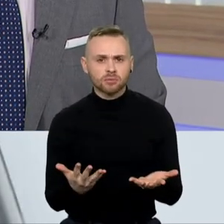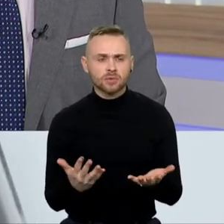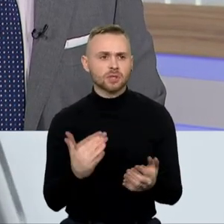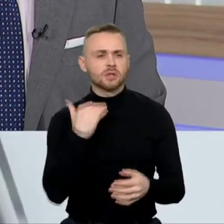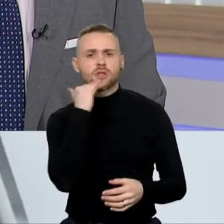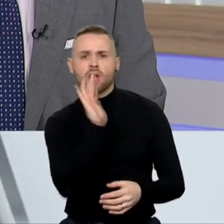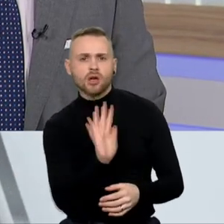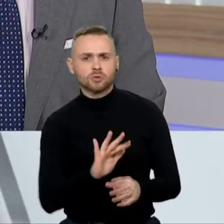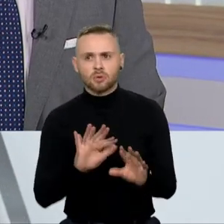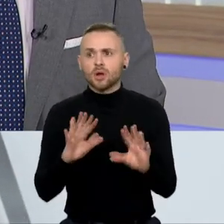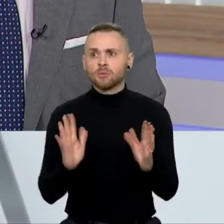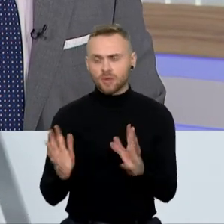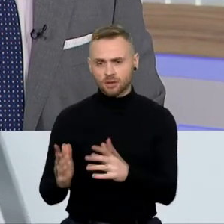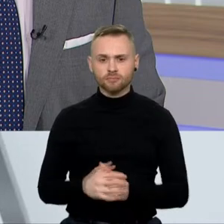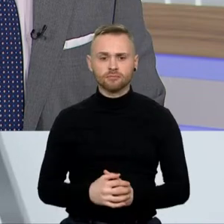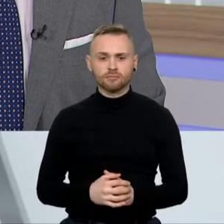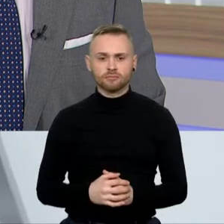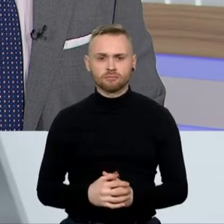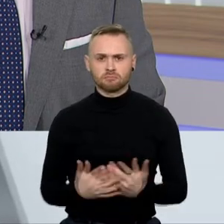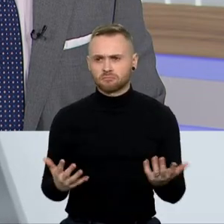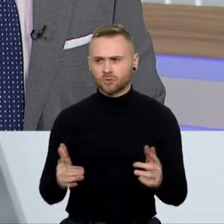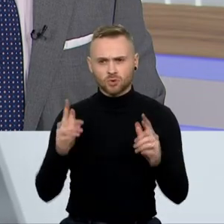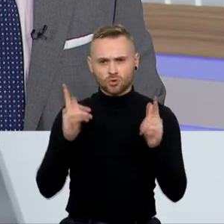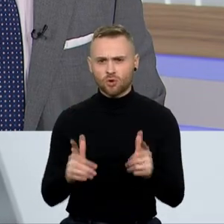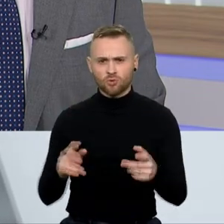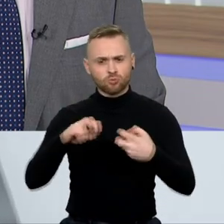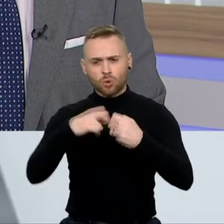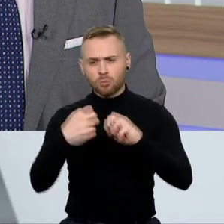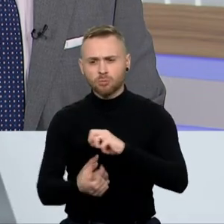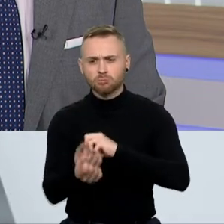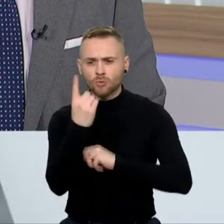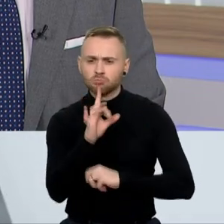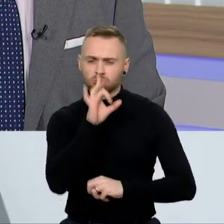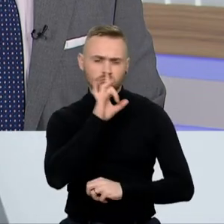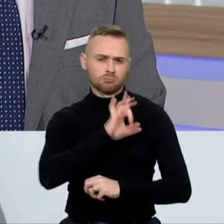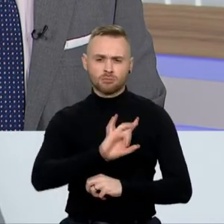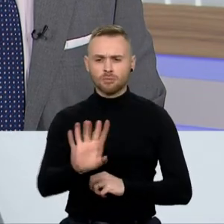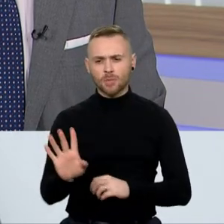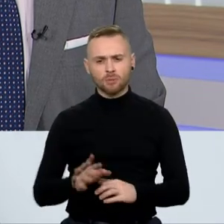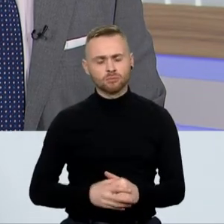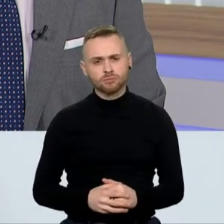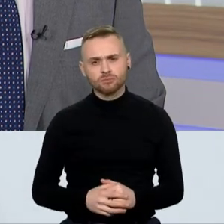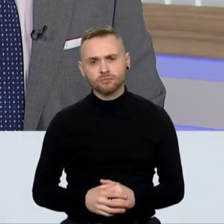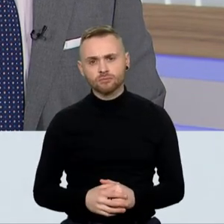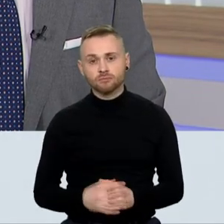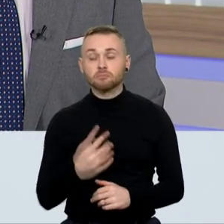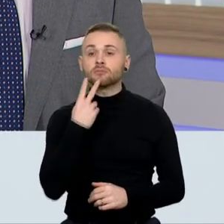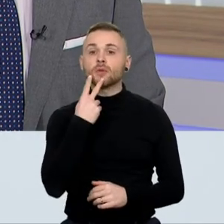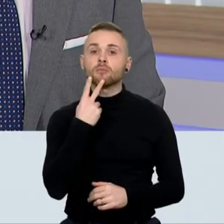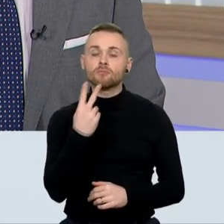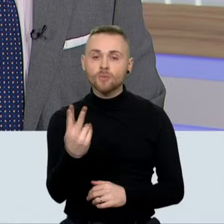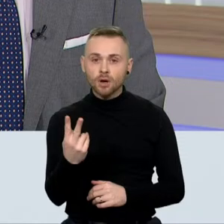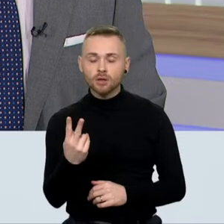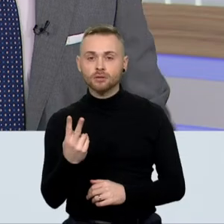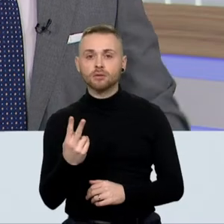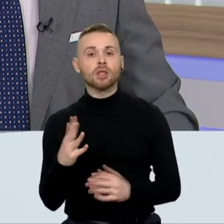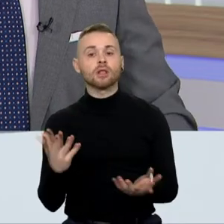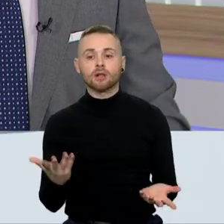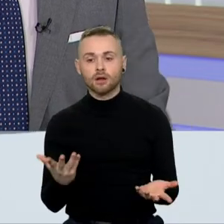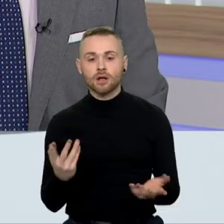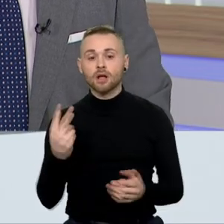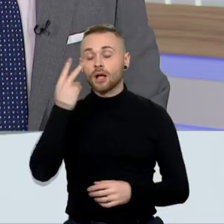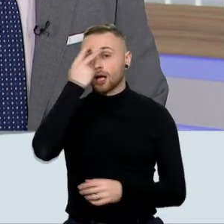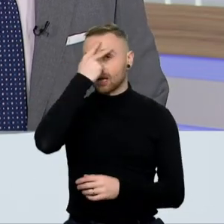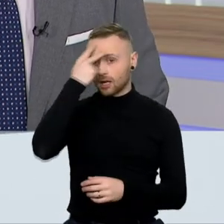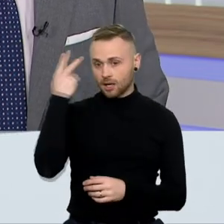Tai niko čia tas labai negresia. Mes matom, kad ne tik Lietuvos